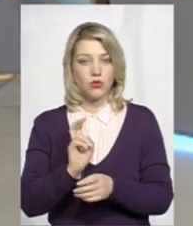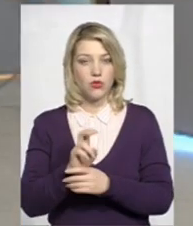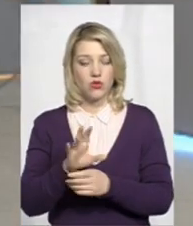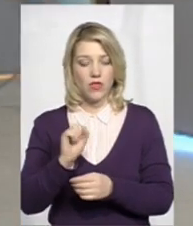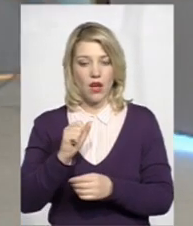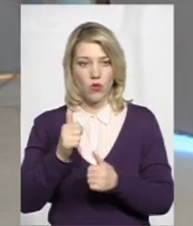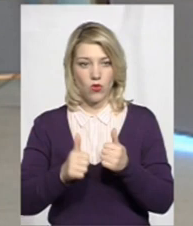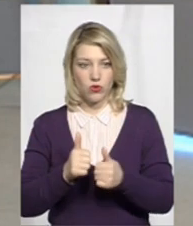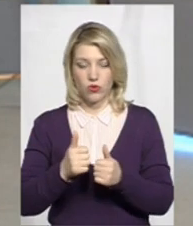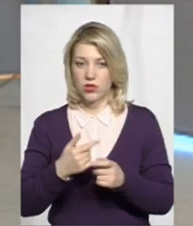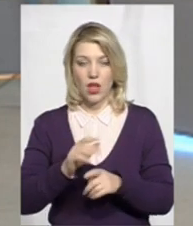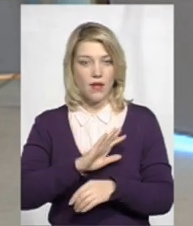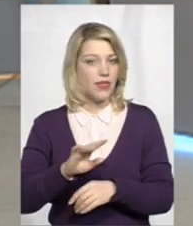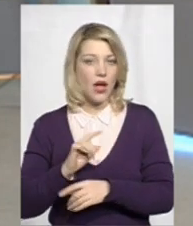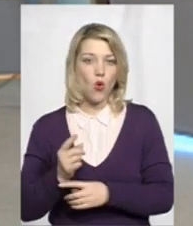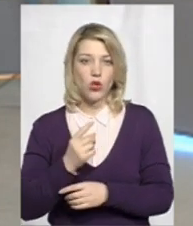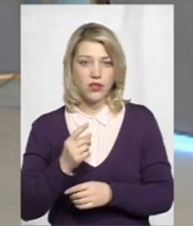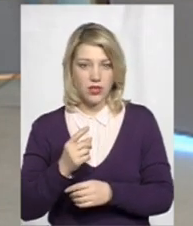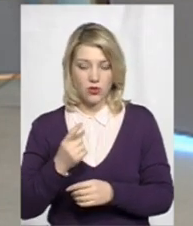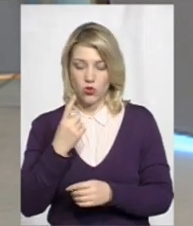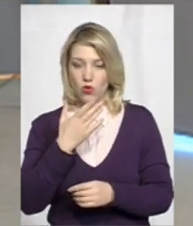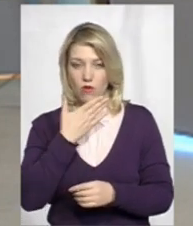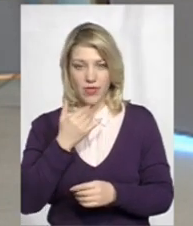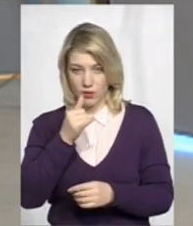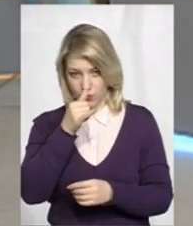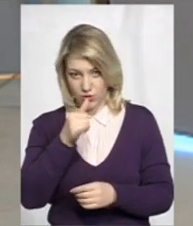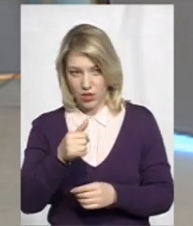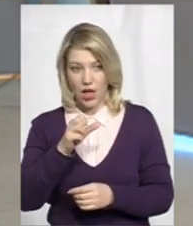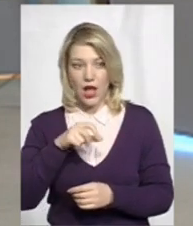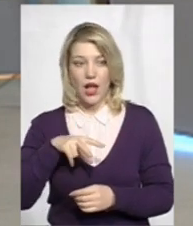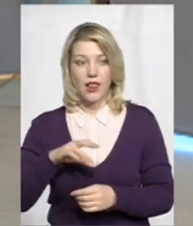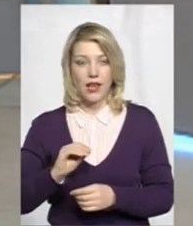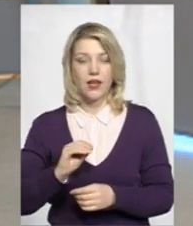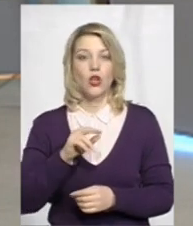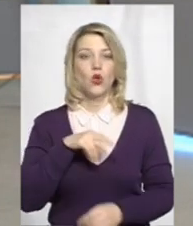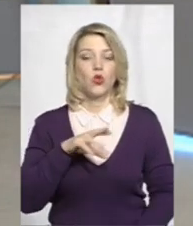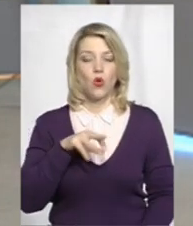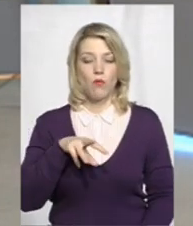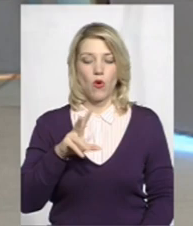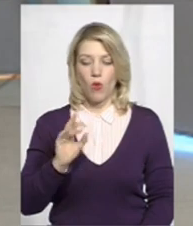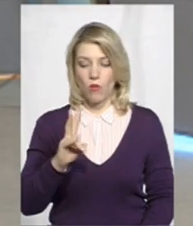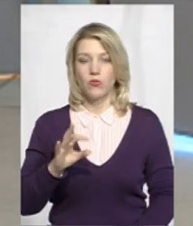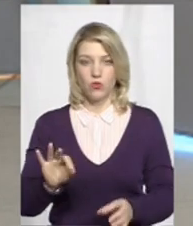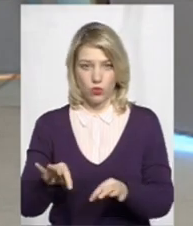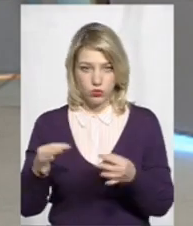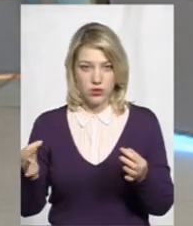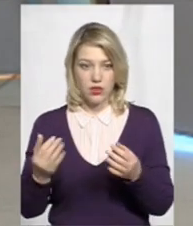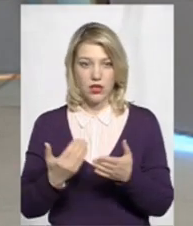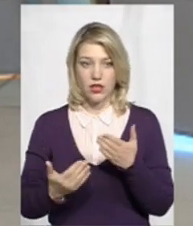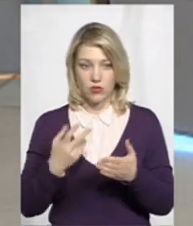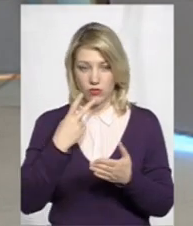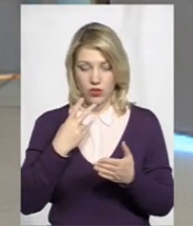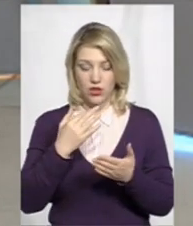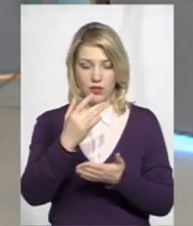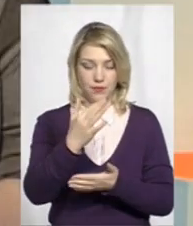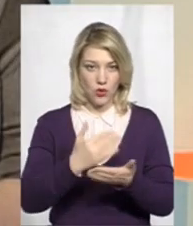нас на конкурс, він не один прийшов, одного не допустили, а от думком допустили. І просто, коли ти береш, наприклад, штатний